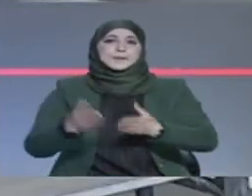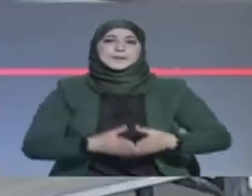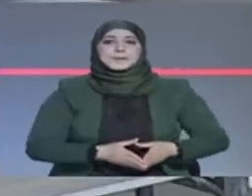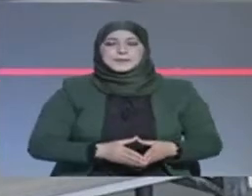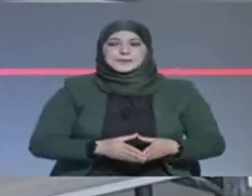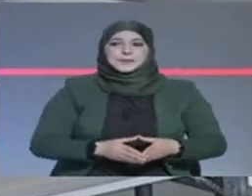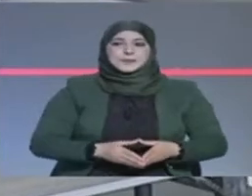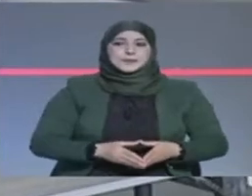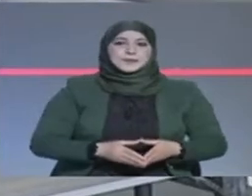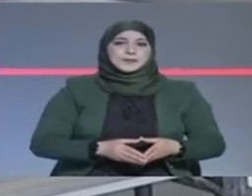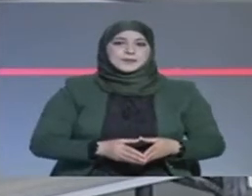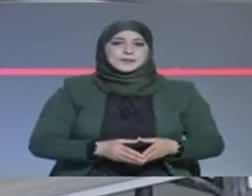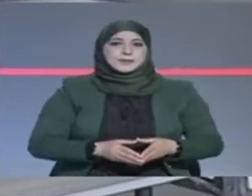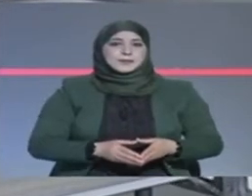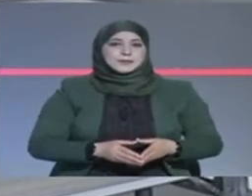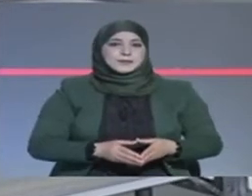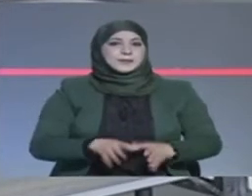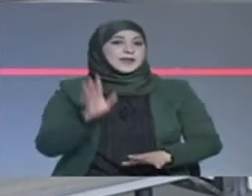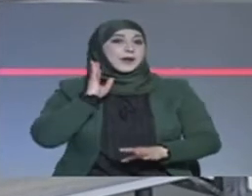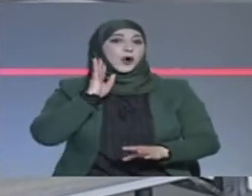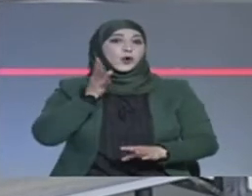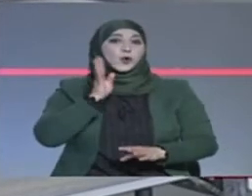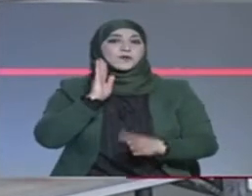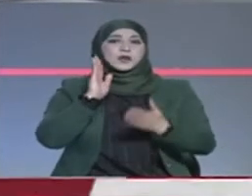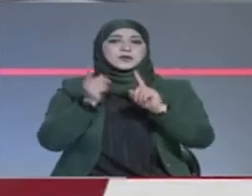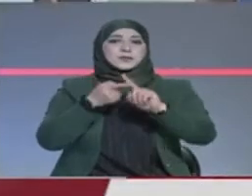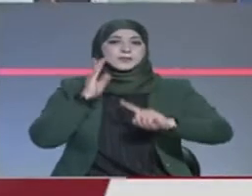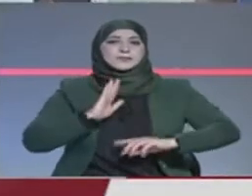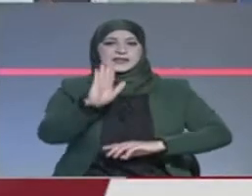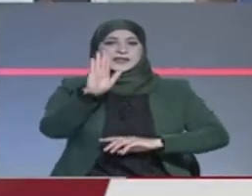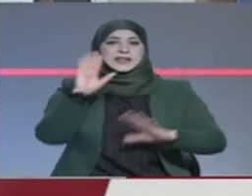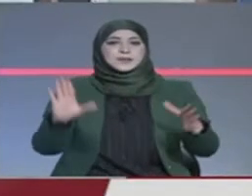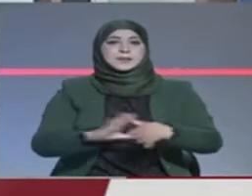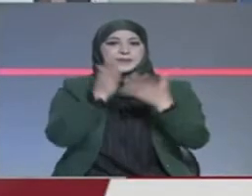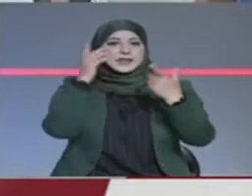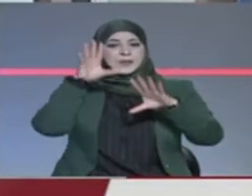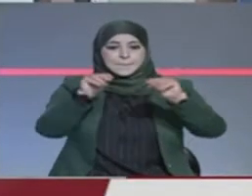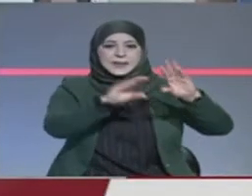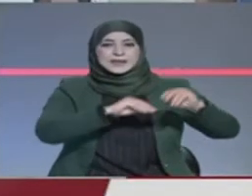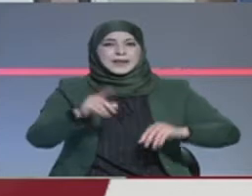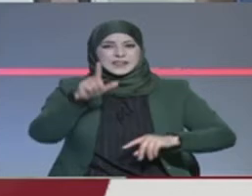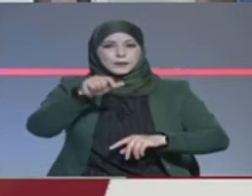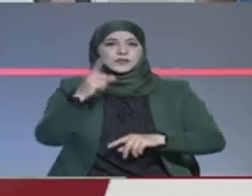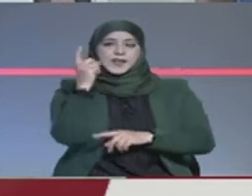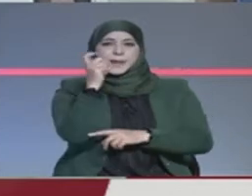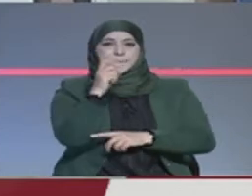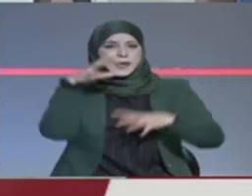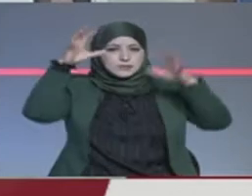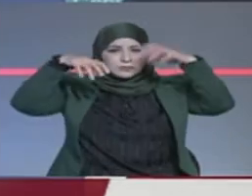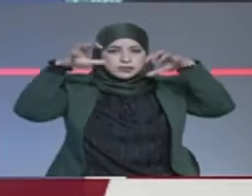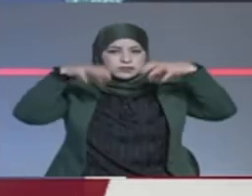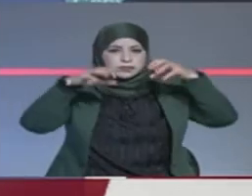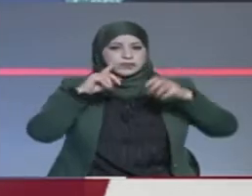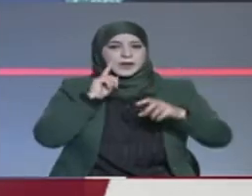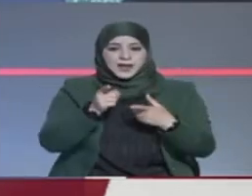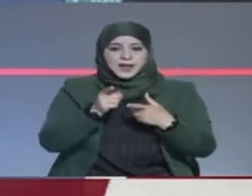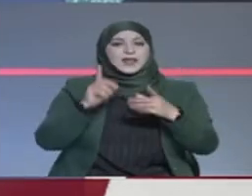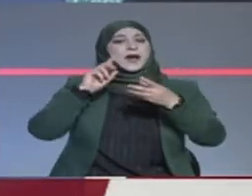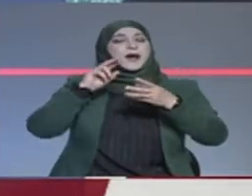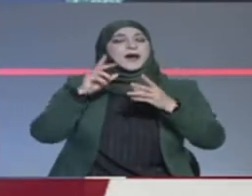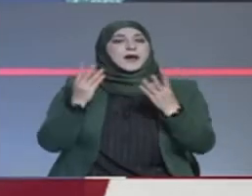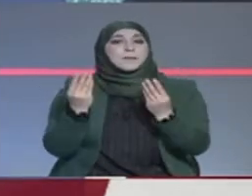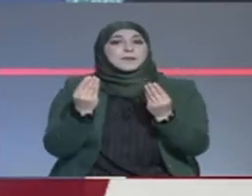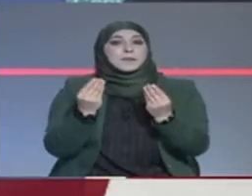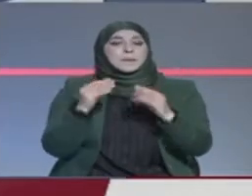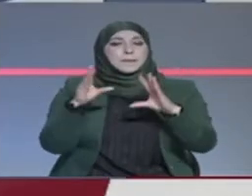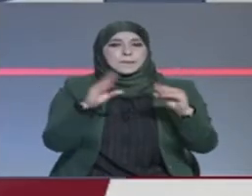ترح المشاركون في الندولة خصوصا للاحتفاء بأسبوع المناطق الرطبة الإشكالات التي تتربس بهذه الثروة الإيكولوجية